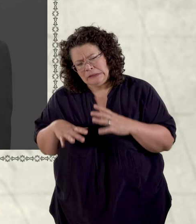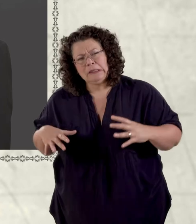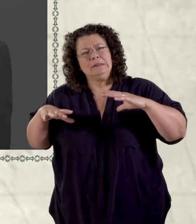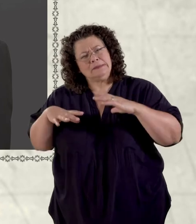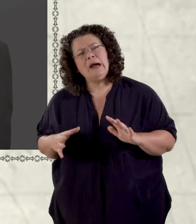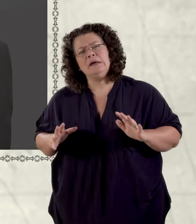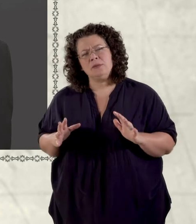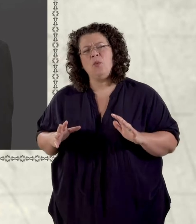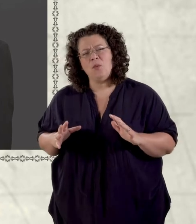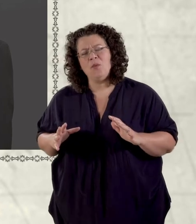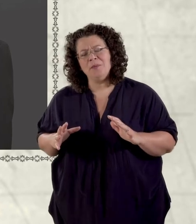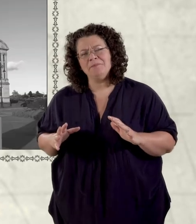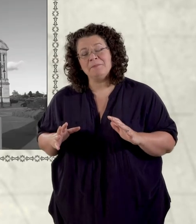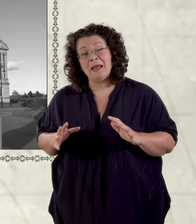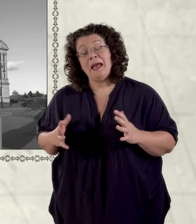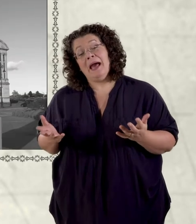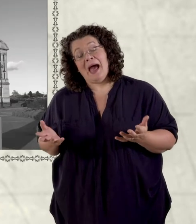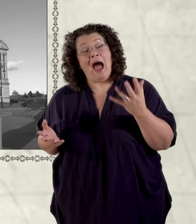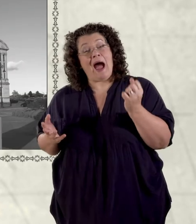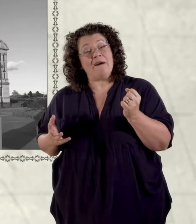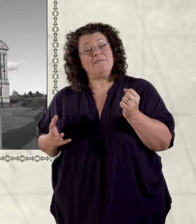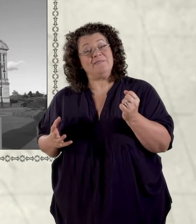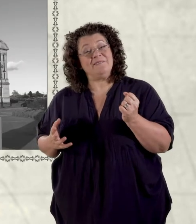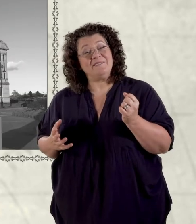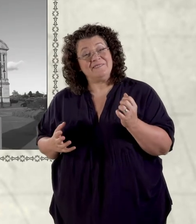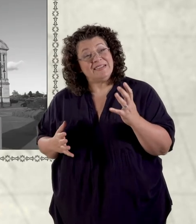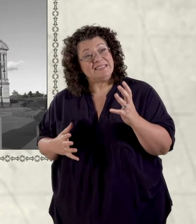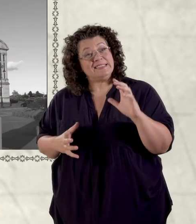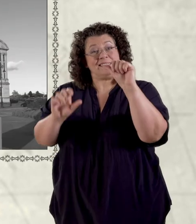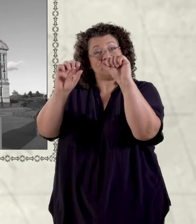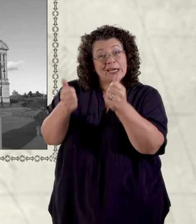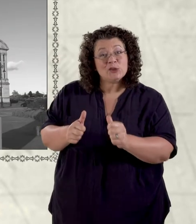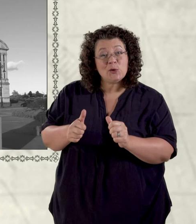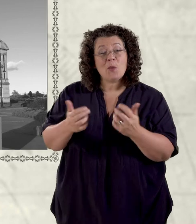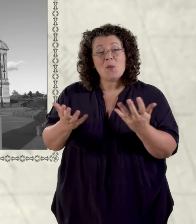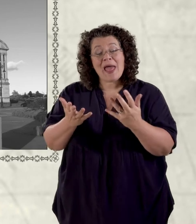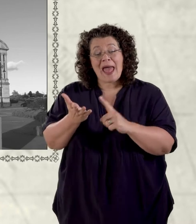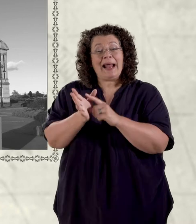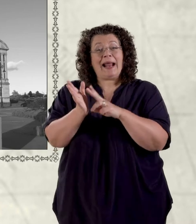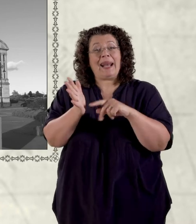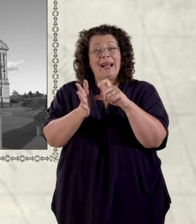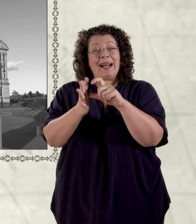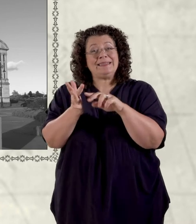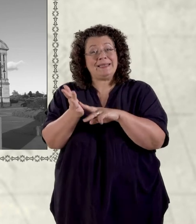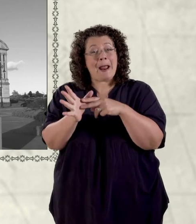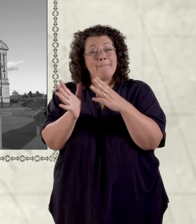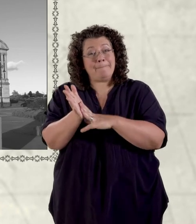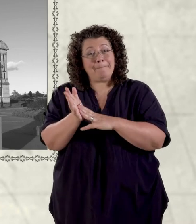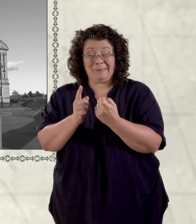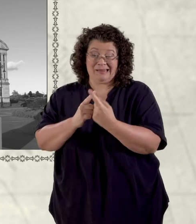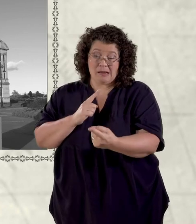blino. Mae yna gofeb o hwnna i'n llandina wrth ochr y bont heiarn,